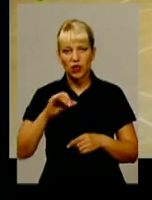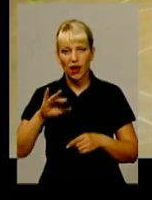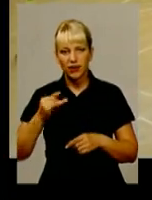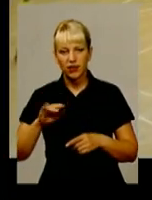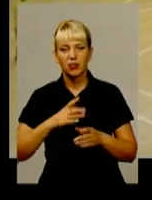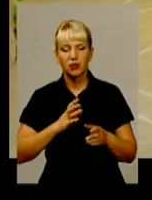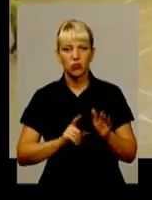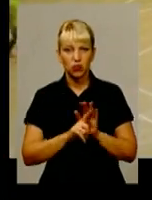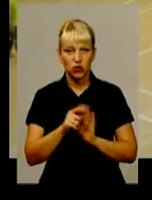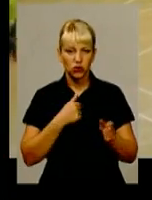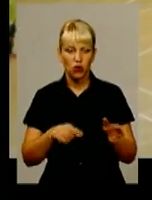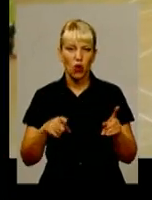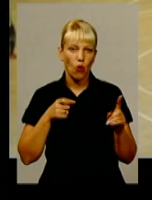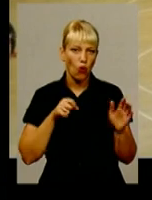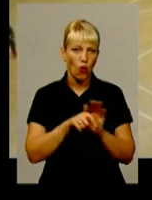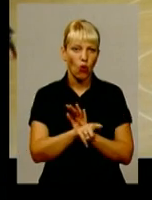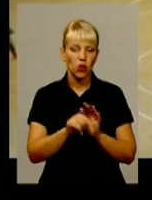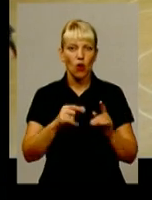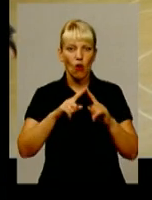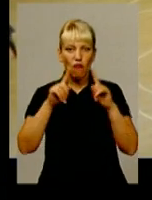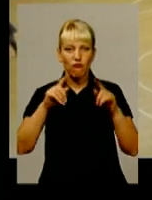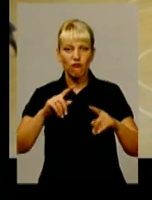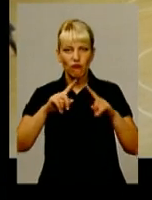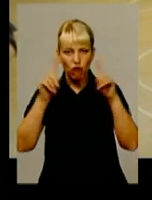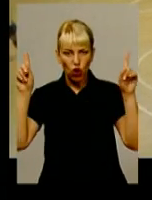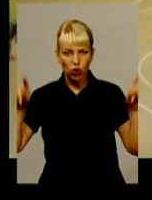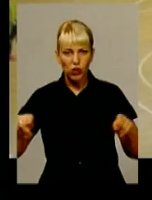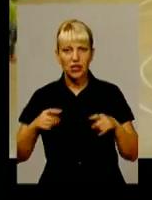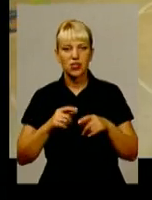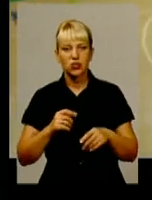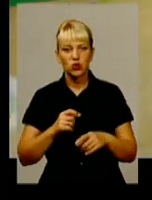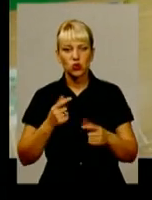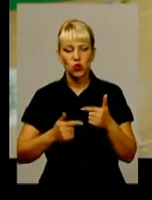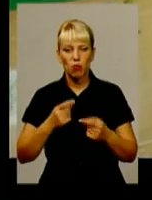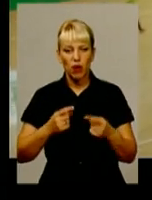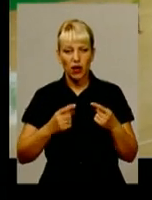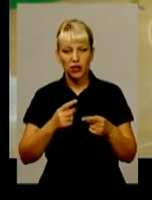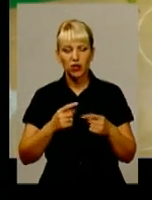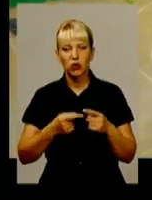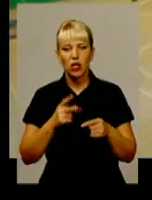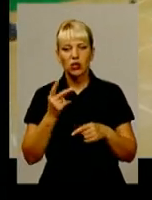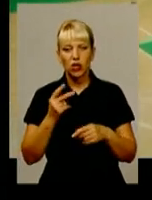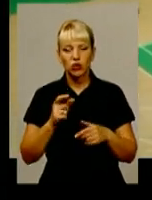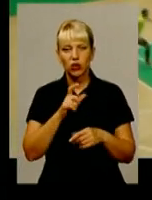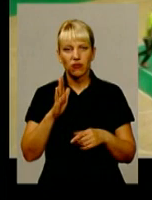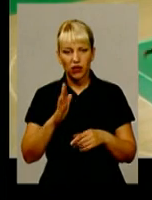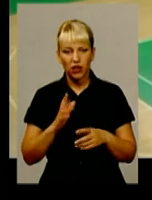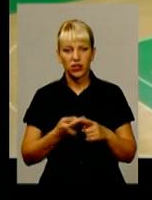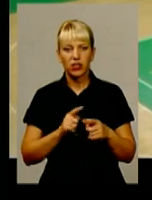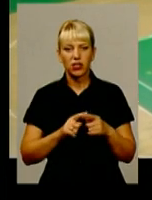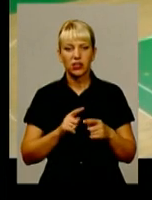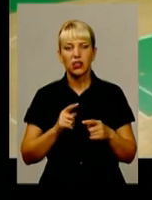хвилині забили гол у ворота супернику. Услід за першим було друге влучання. На 20-й хвилині господарі майданчику перехопили ігрову